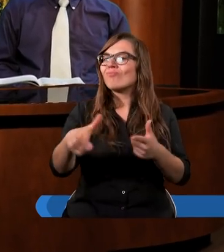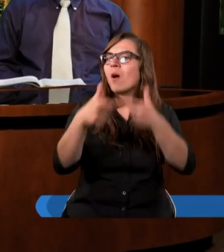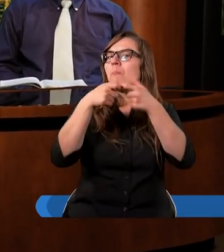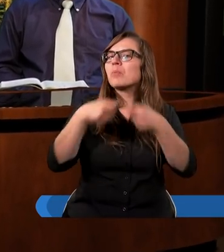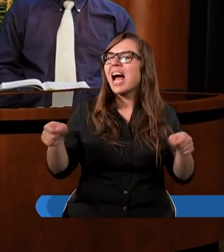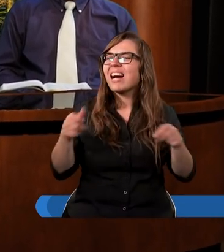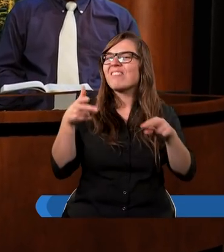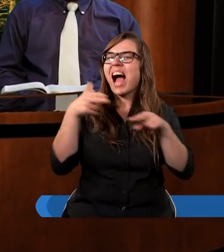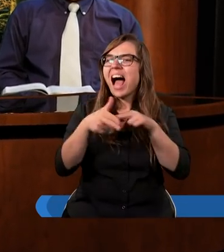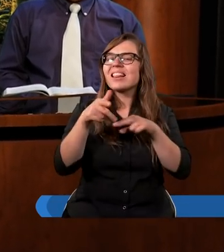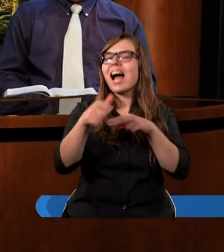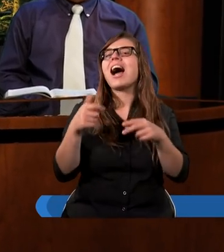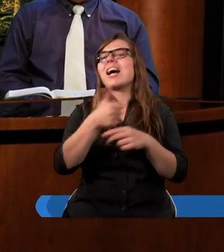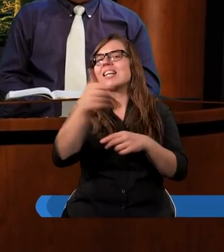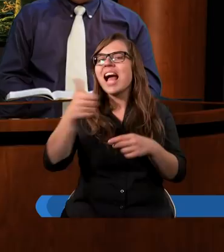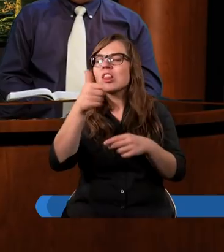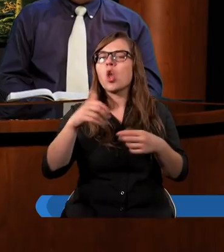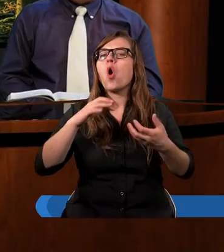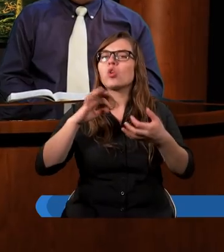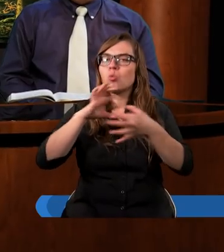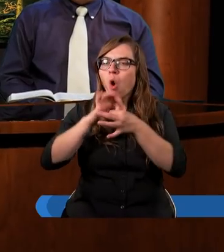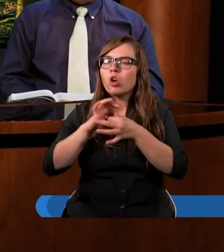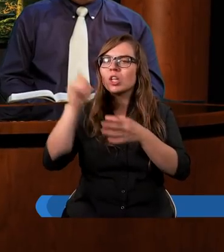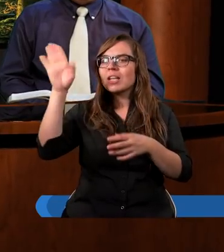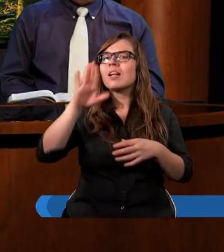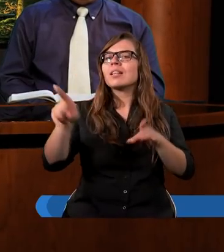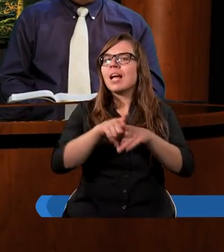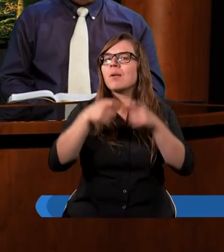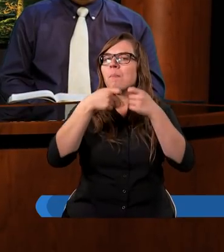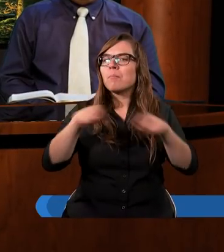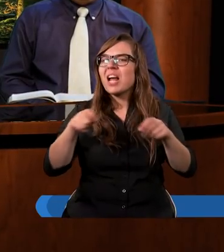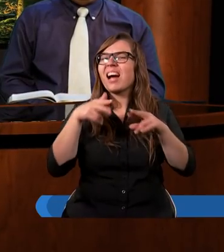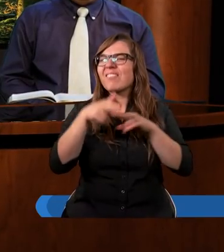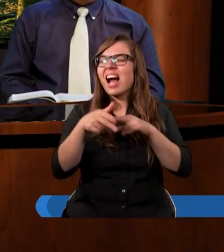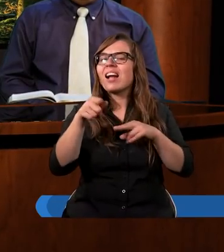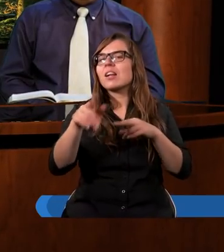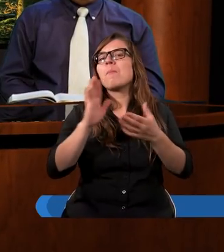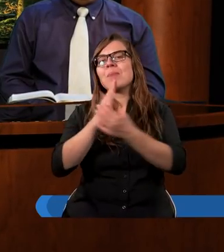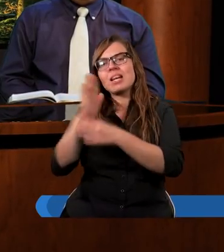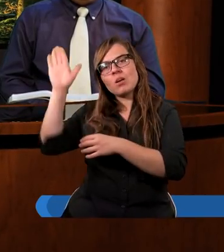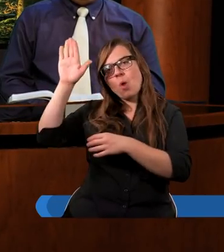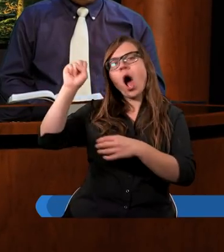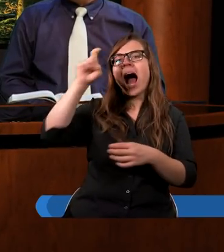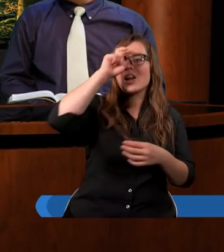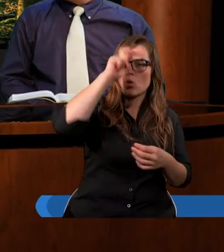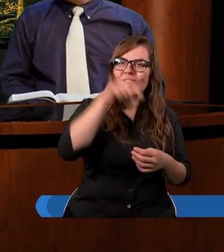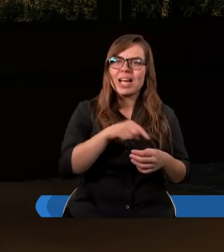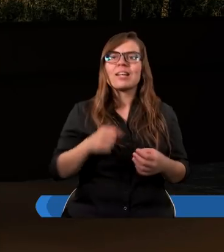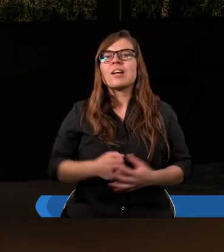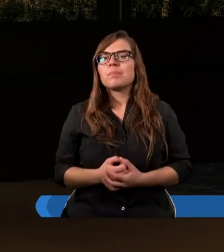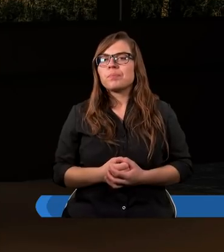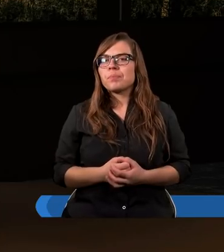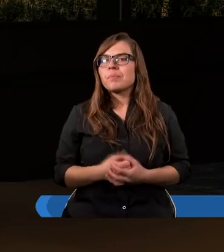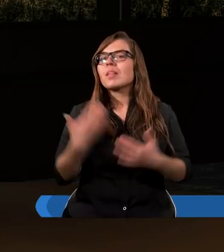tej łączności, a przede wszystkim też przerwanej łączności między Bogiem a człowiekiem. I